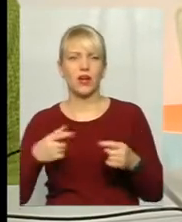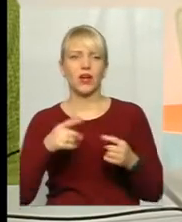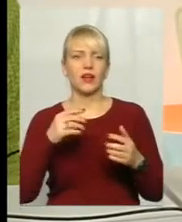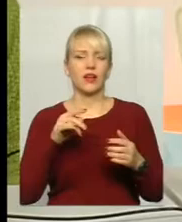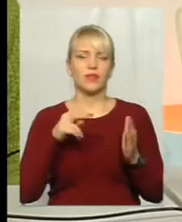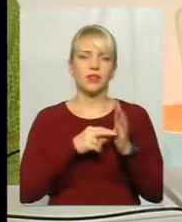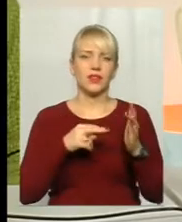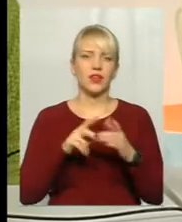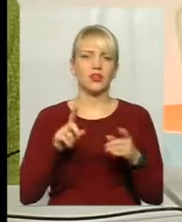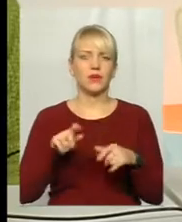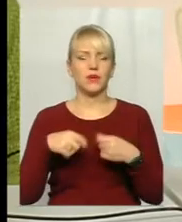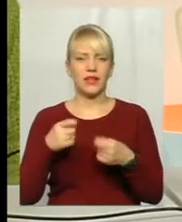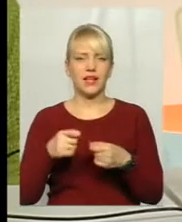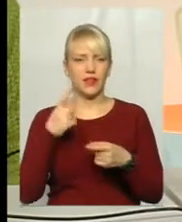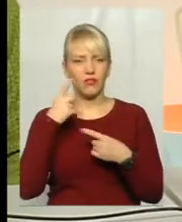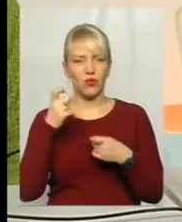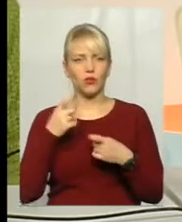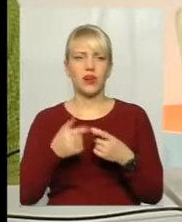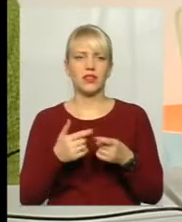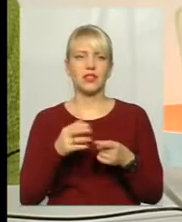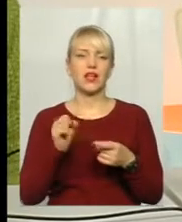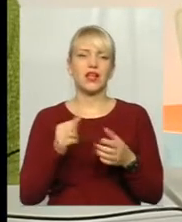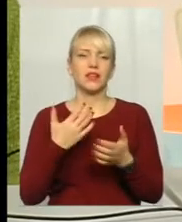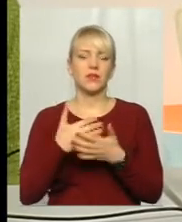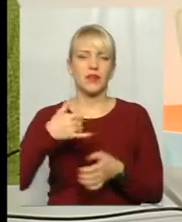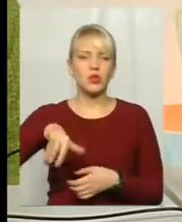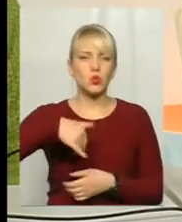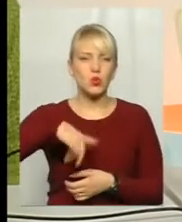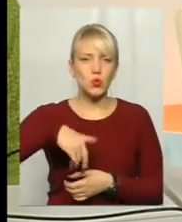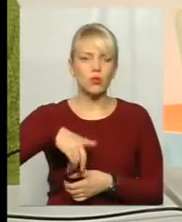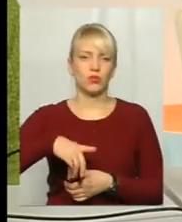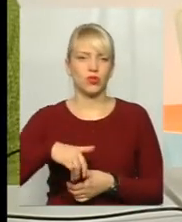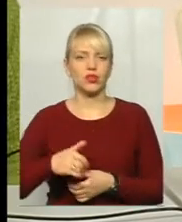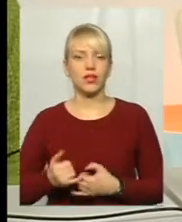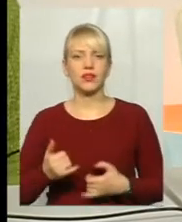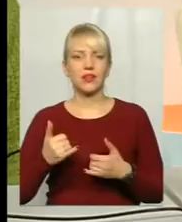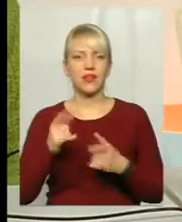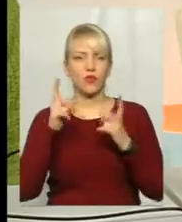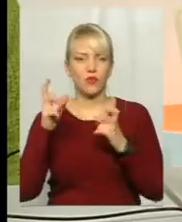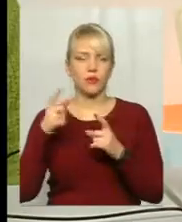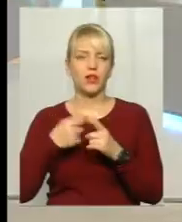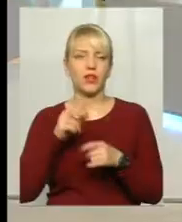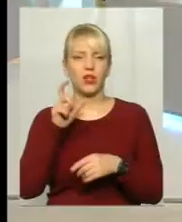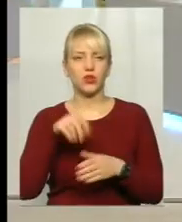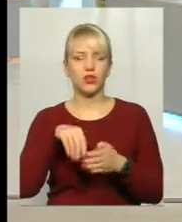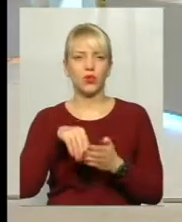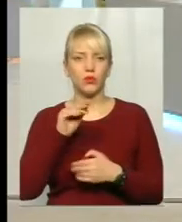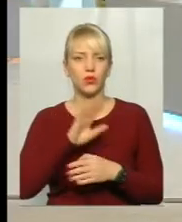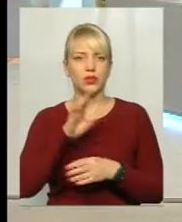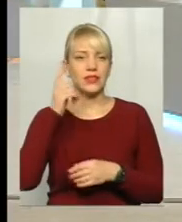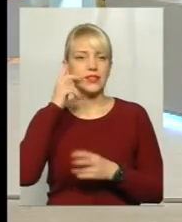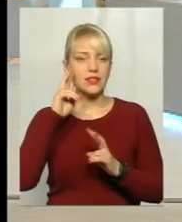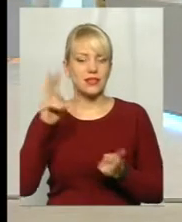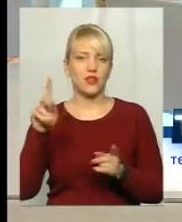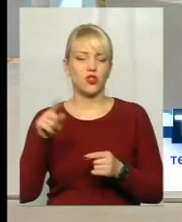щоб передати інформацію, на різні сумочки для них. І людина купує, не знаючи, що ціна може бути